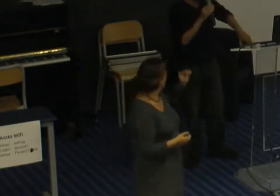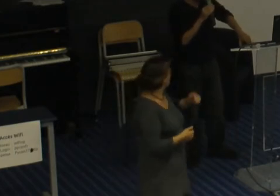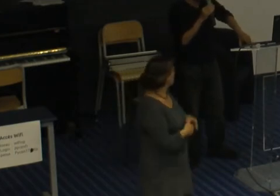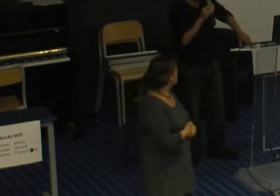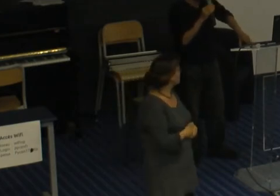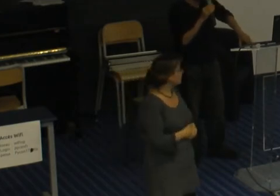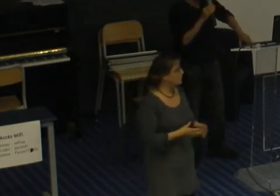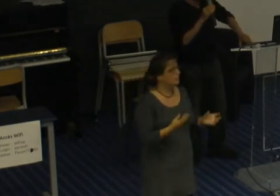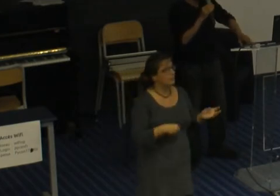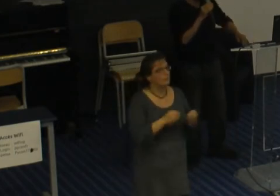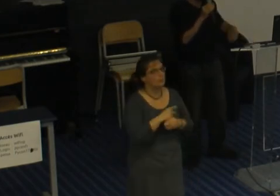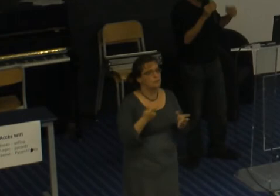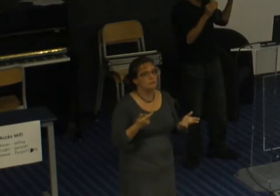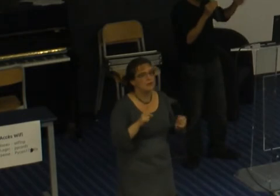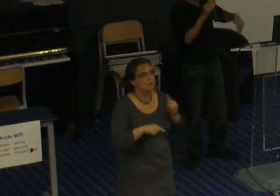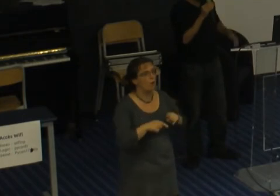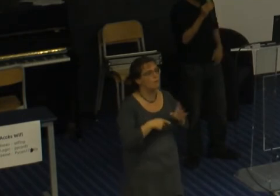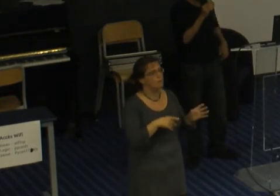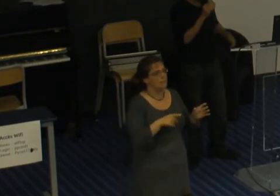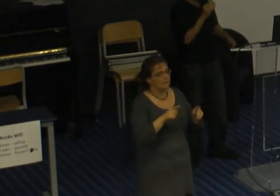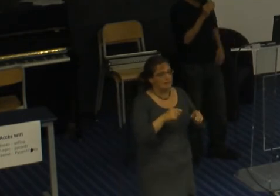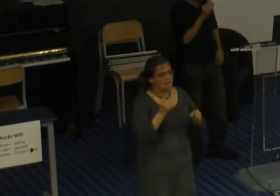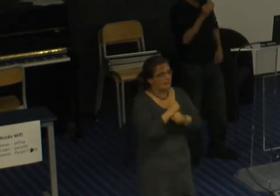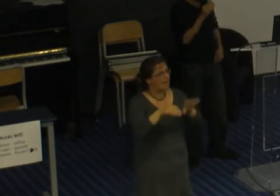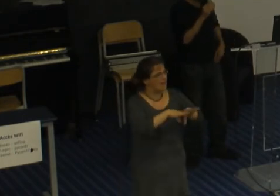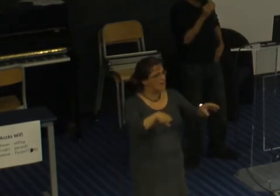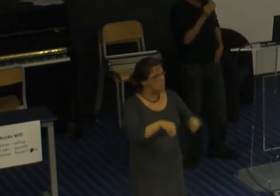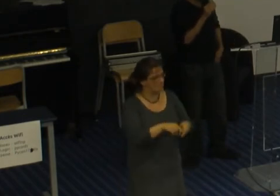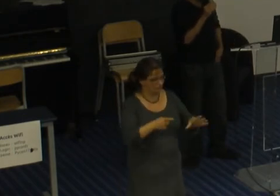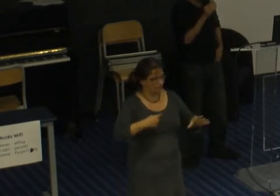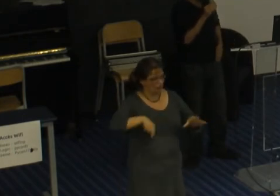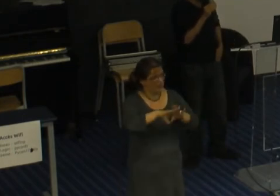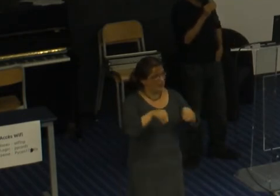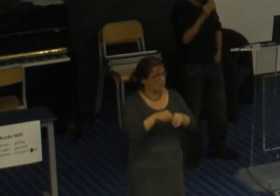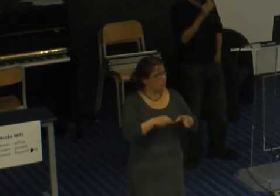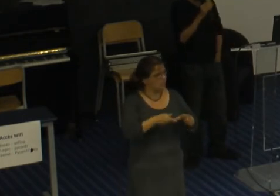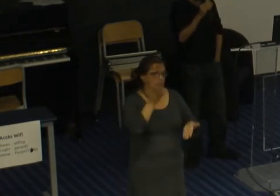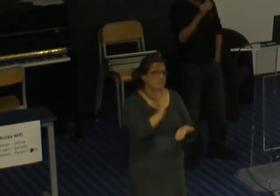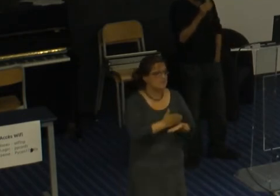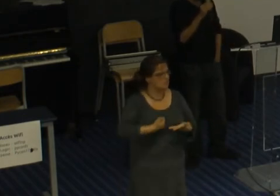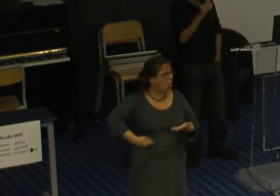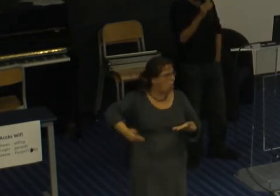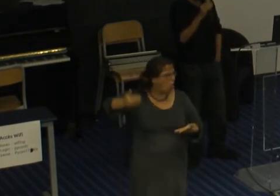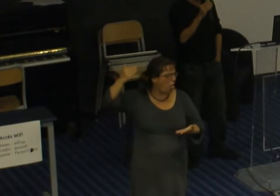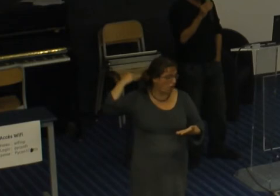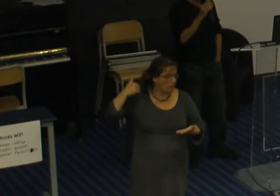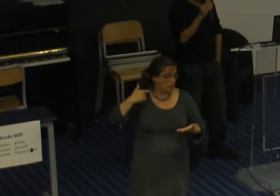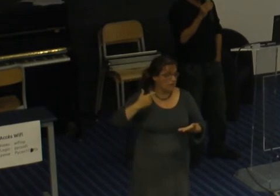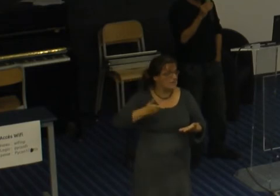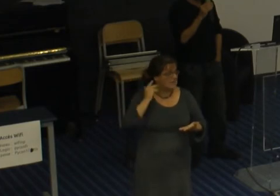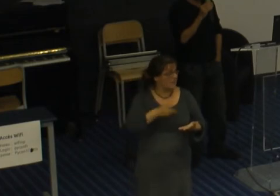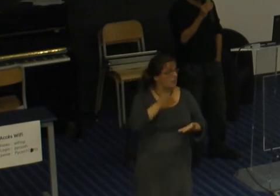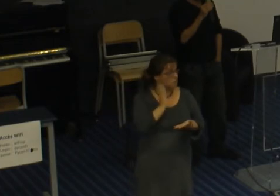on travaille en équipe on a beaucoup de choix qui ont été décidés il y a longtemps et tout mais qui conviennent pas forcément en personne par exemple dans les